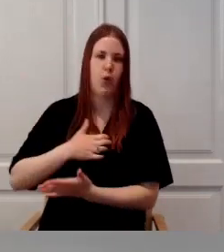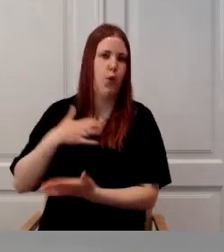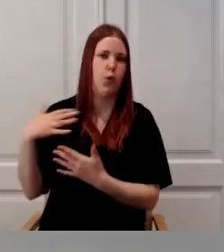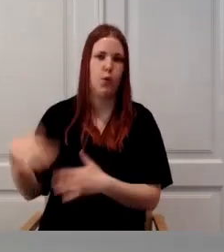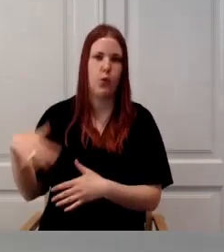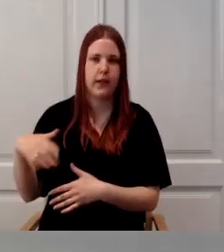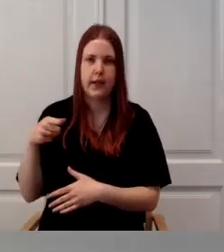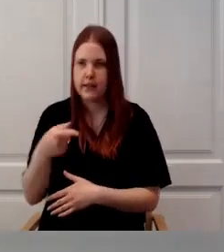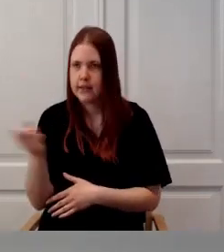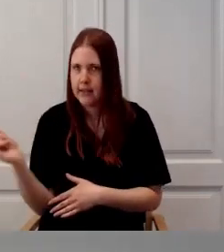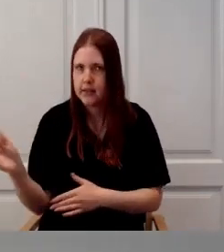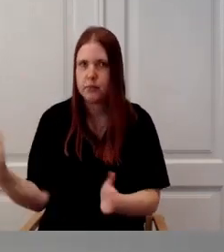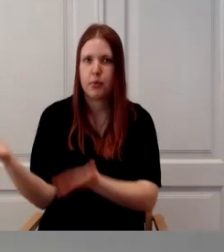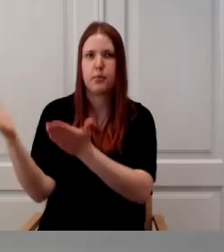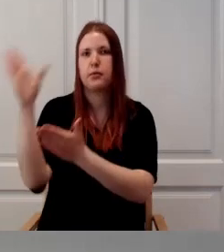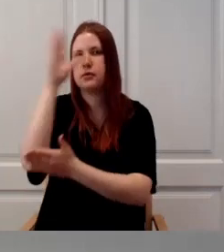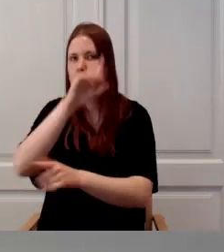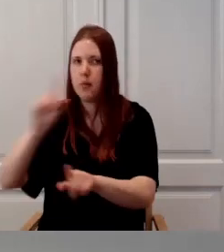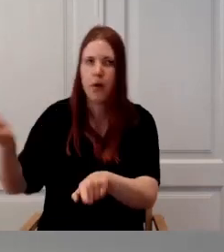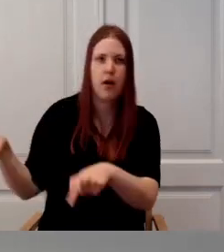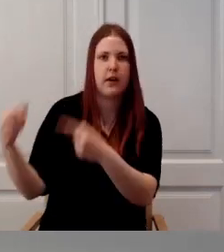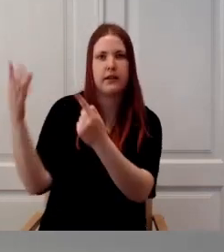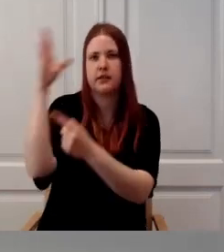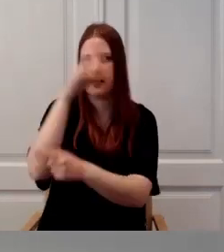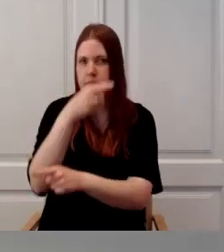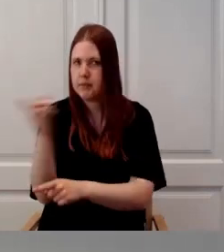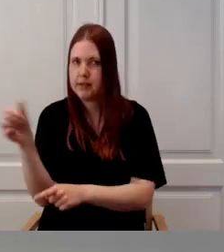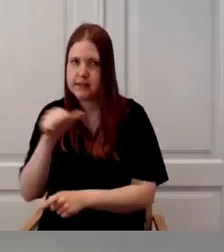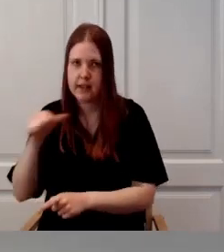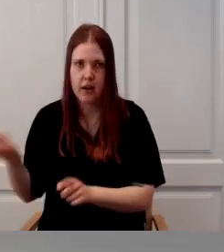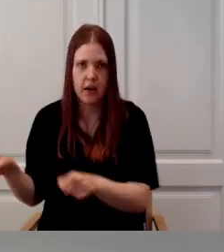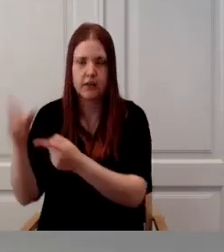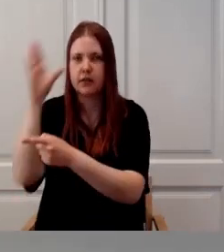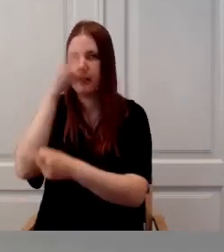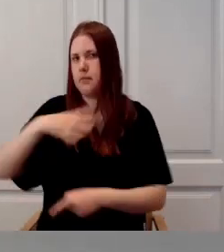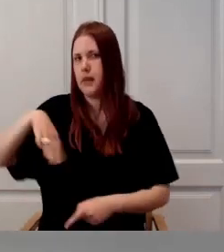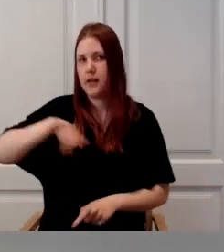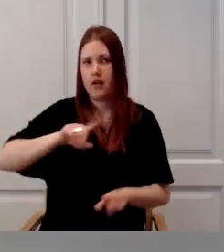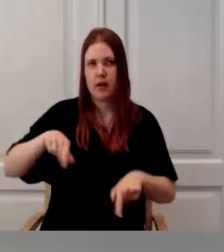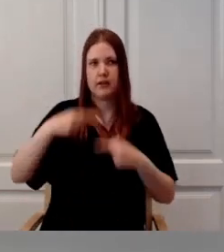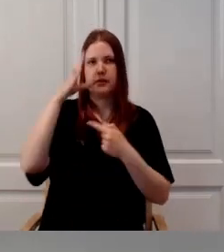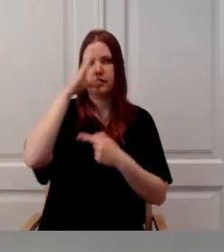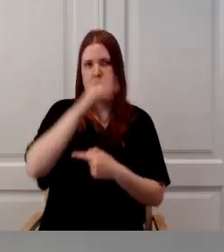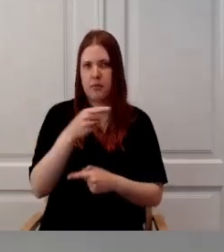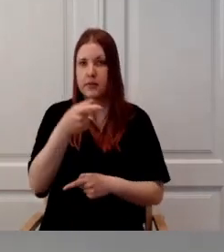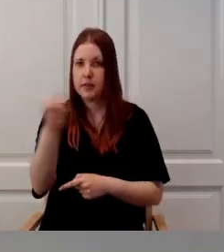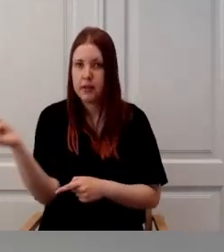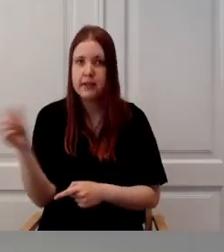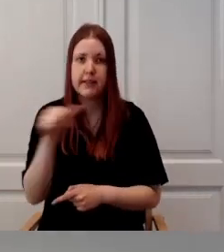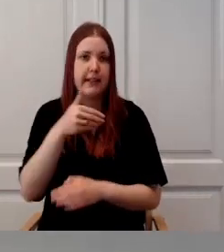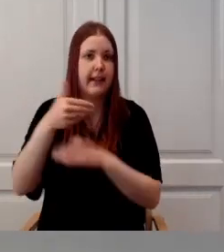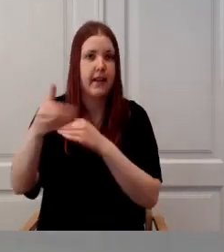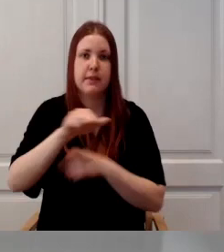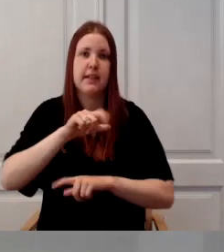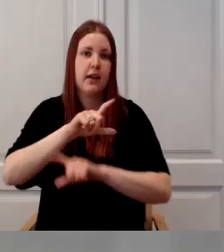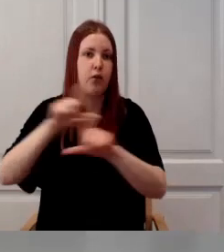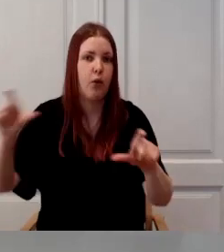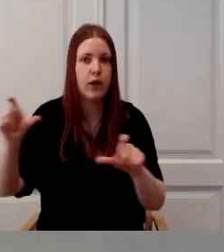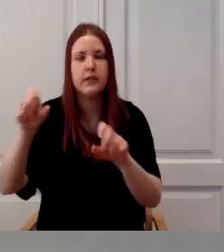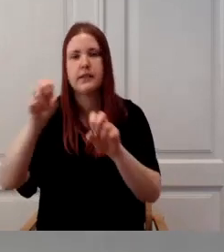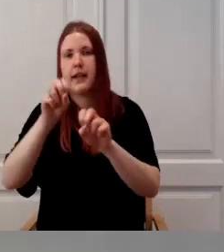natukene edasi arendada selle teemaga, et ka nemad teavad need asutused, õpetavad näiteks ka tulevasi